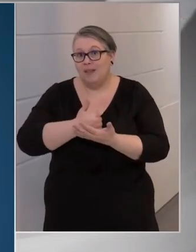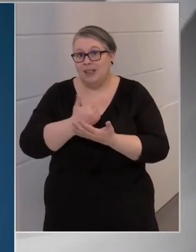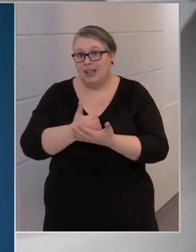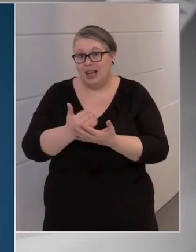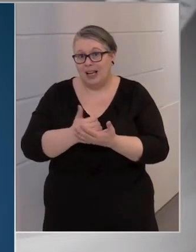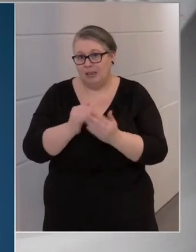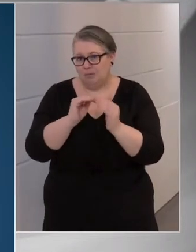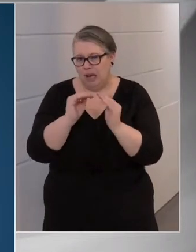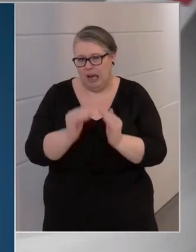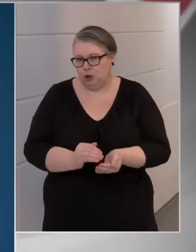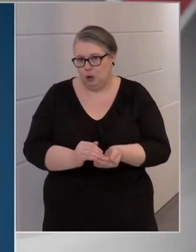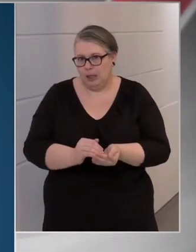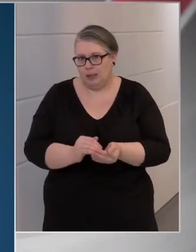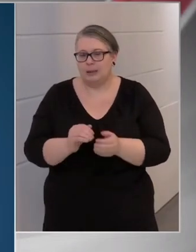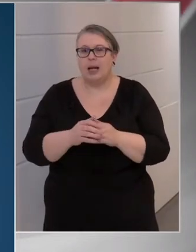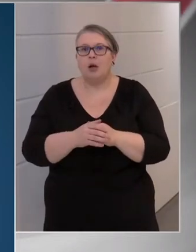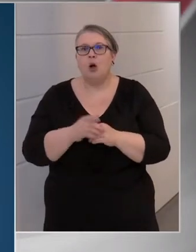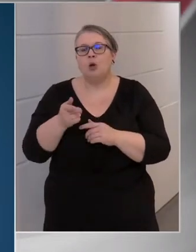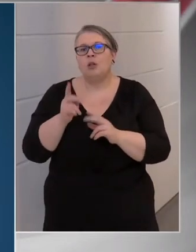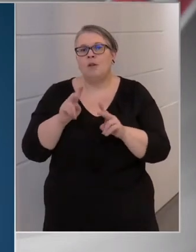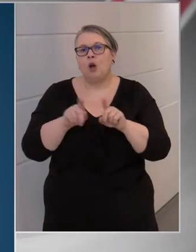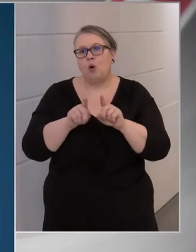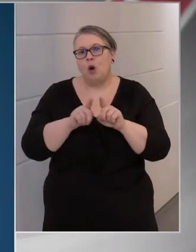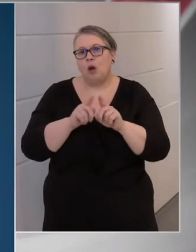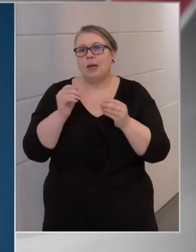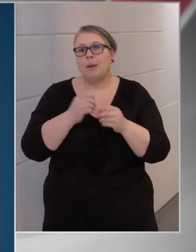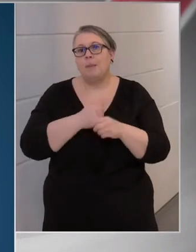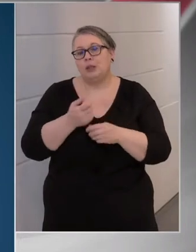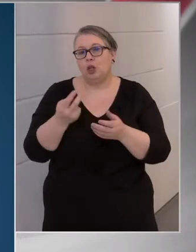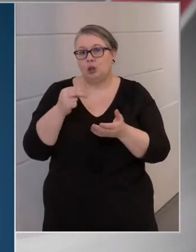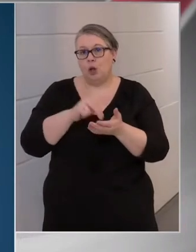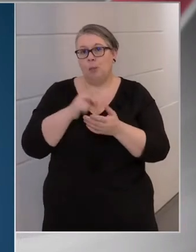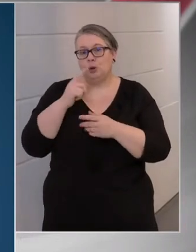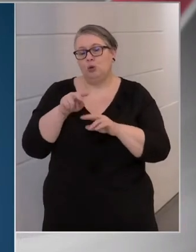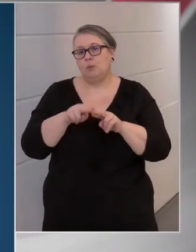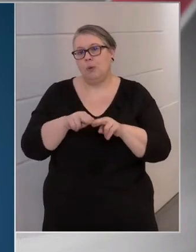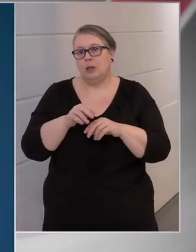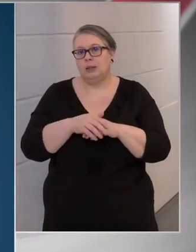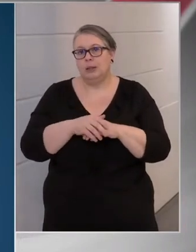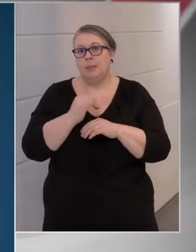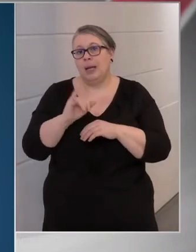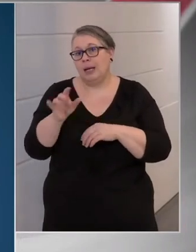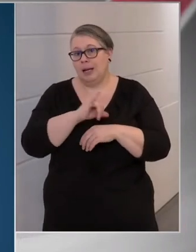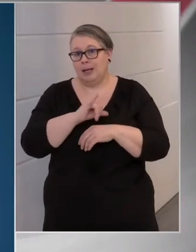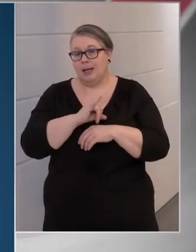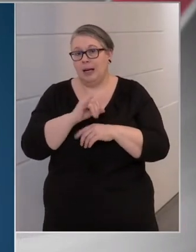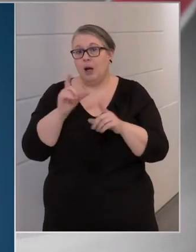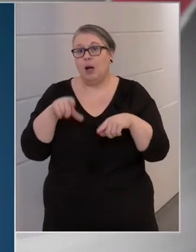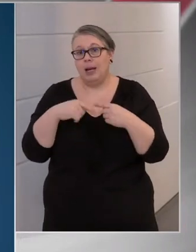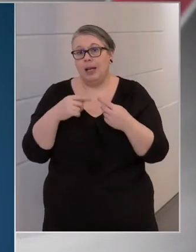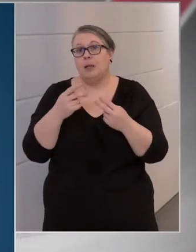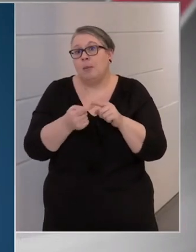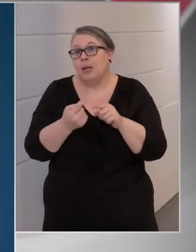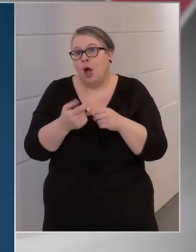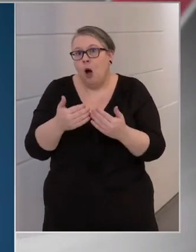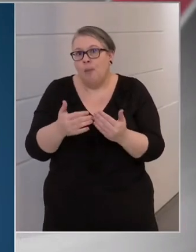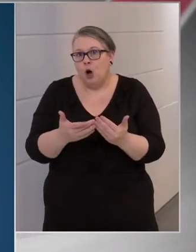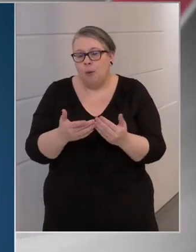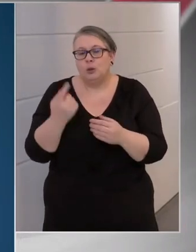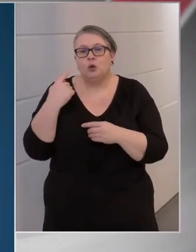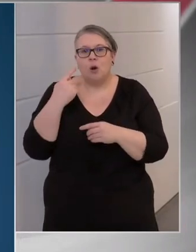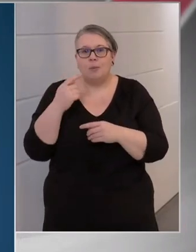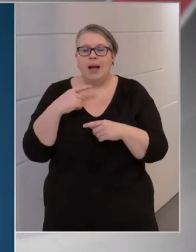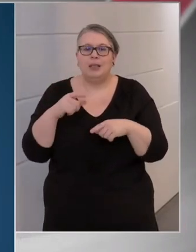megtizedelte, ott vannak olyanok, akik mégiscsak talpon tudnak maradni, hiszen mindenkinek az az érdeke, hogy az élet mielőbb a normális